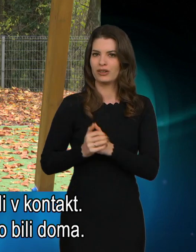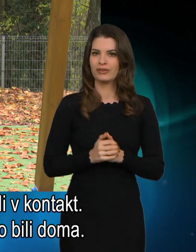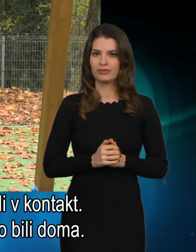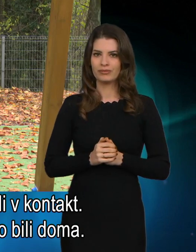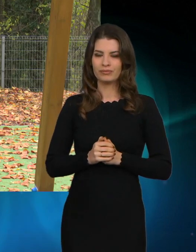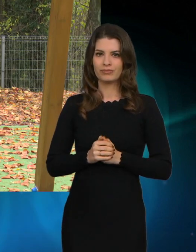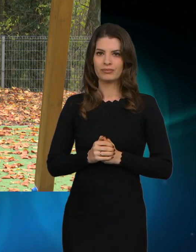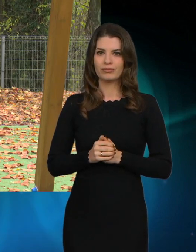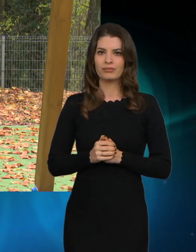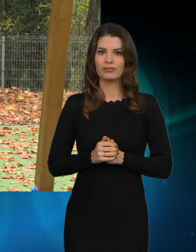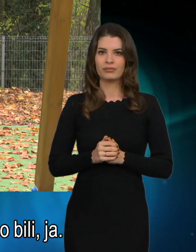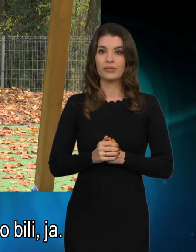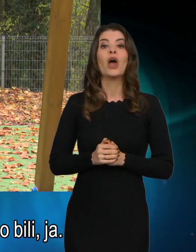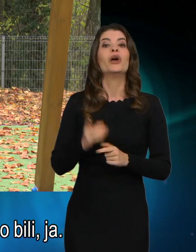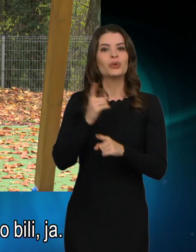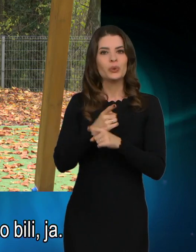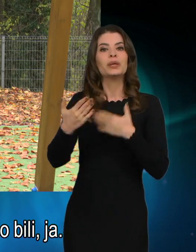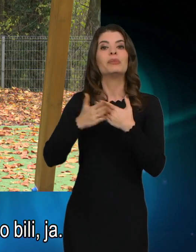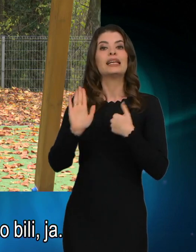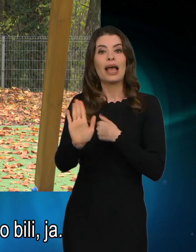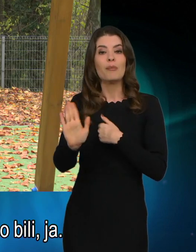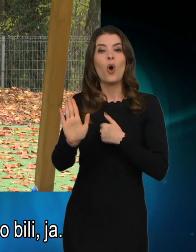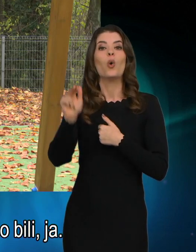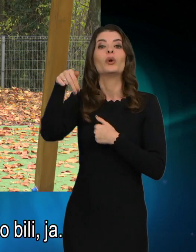Špelo povezali, tudi pri Urbano smo bili,